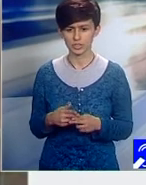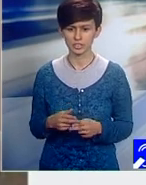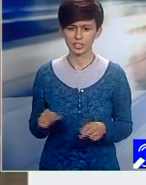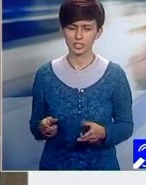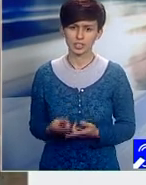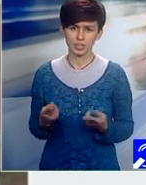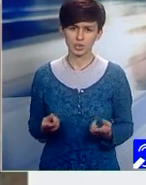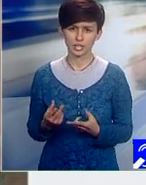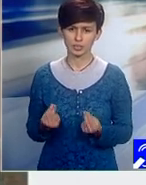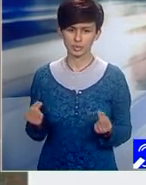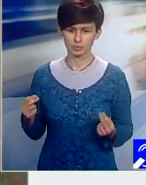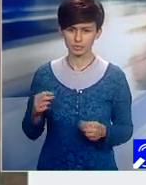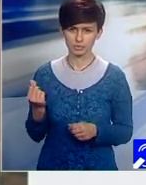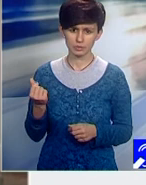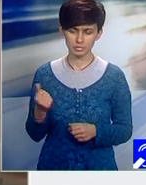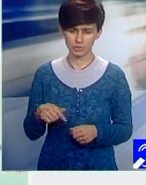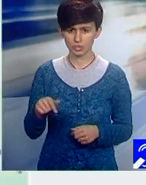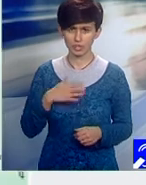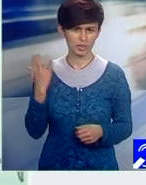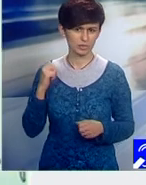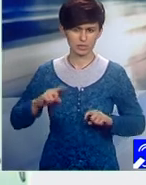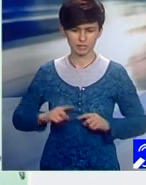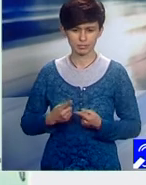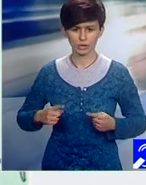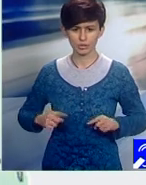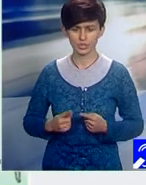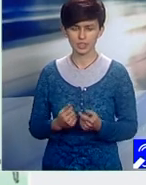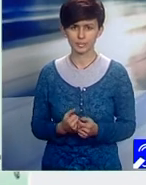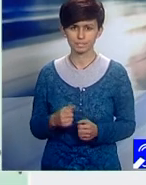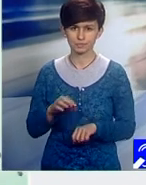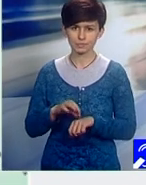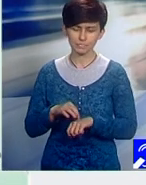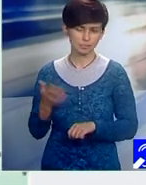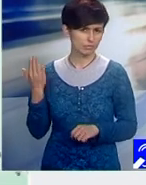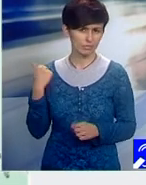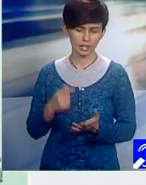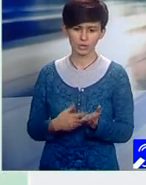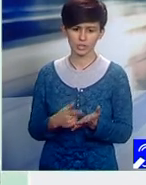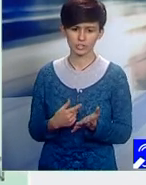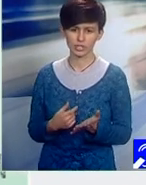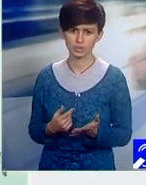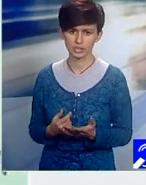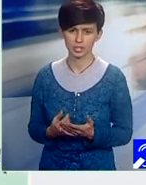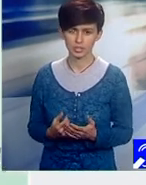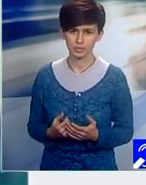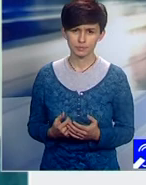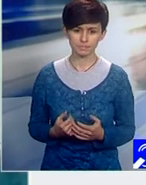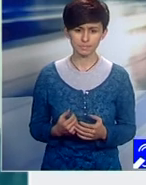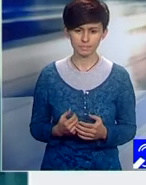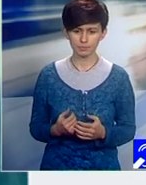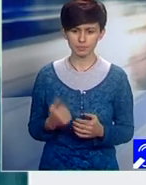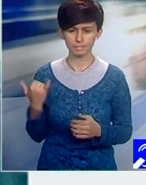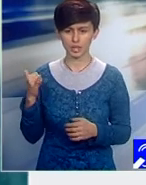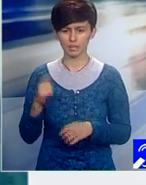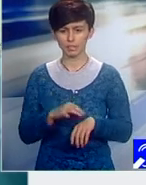am avut conflict. Am ajuns la ora actuală în Europa. Medicii se ceară să fie adus înapoi la conducerea clinicilor universitare, din